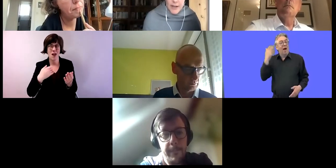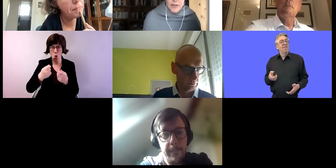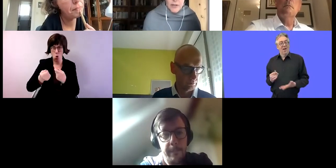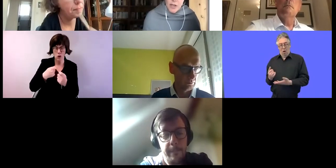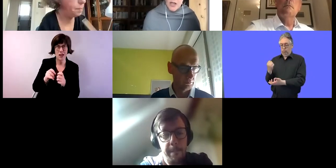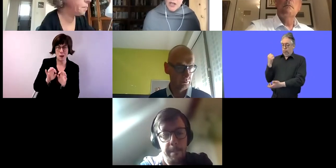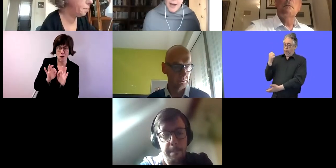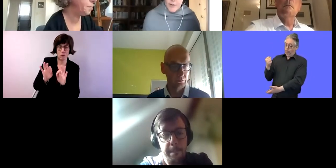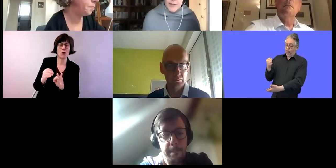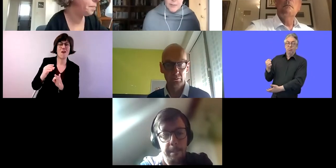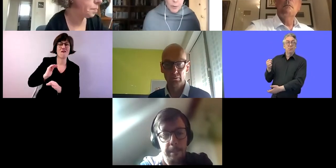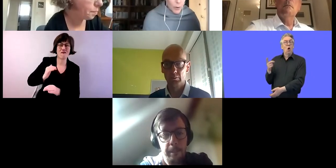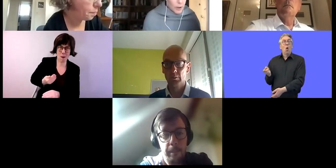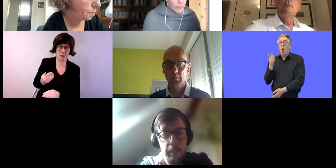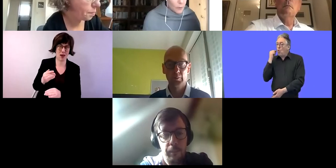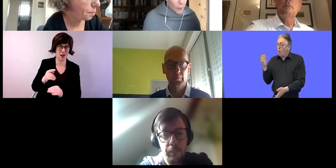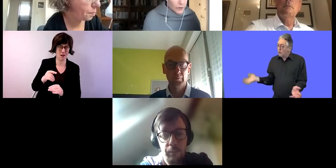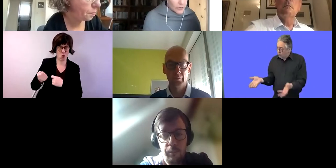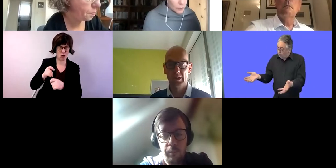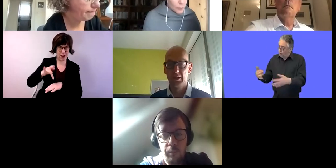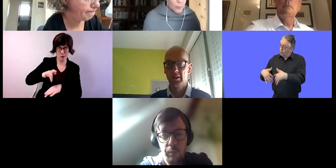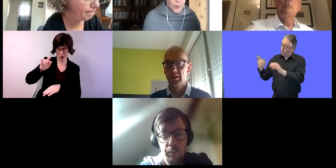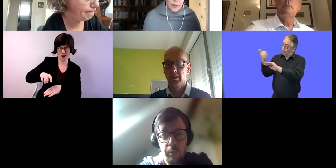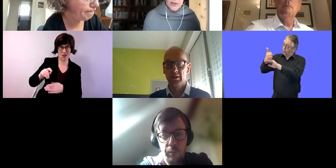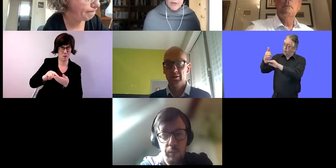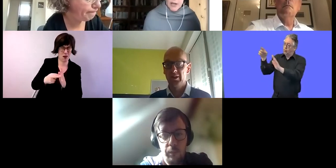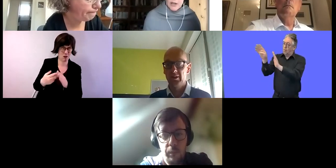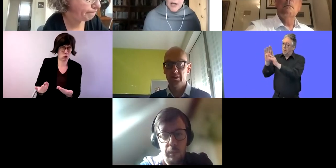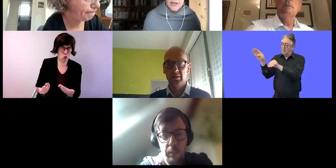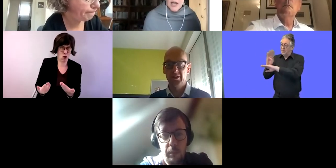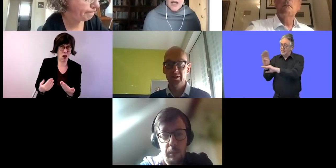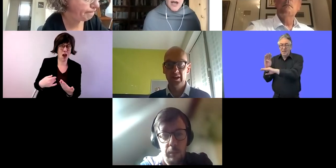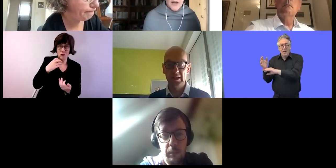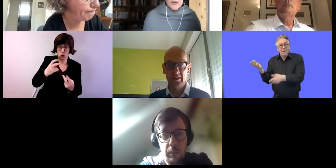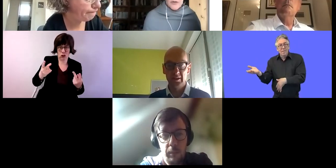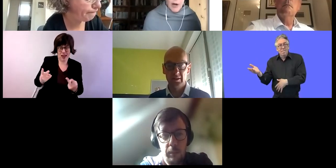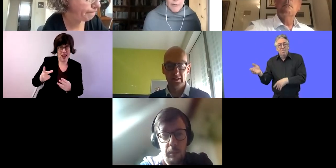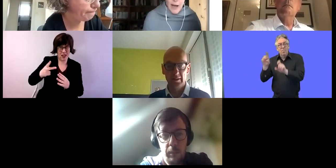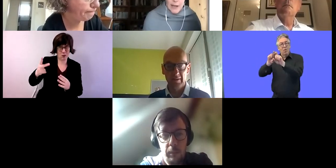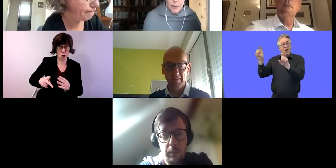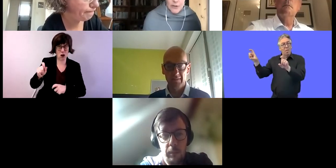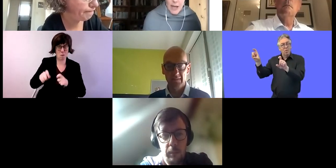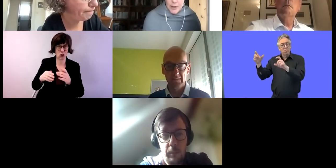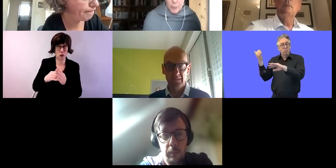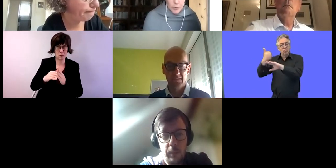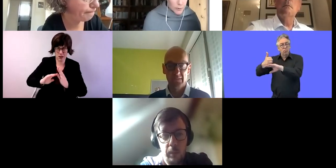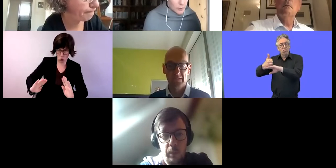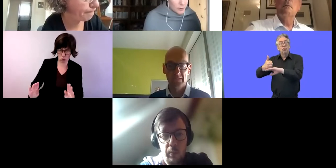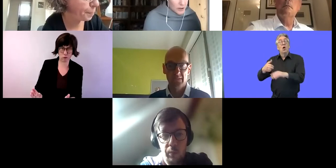Unternehmerinnen, also weibliche Unternehmer haben. Wir wollen hier also ein ähnliches Programm für Menschen mit Behinderungen